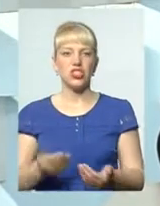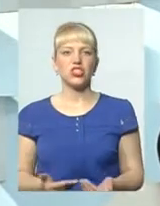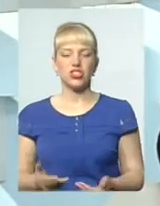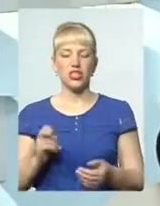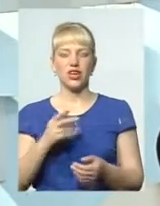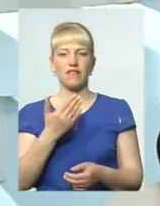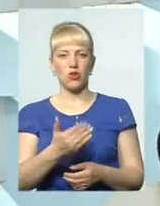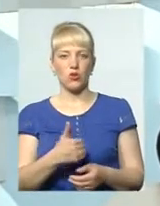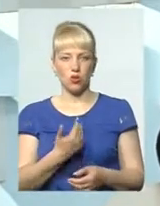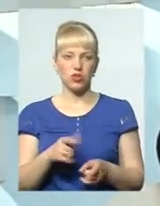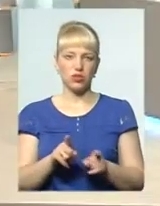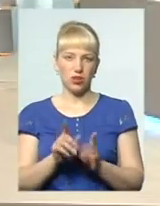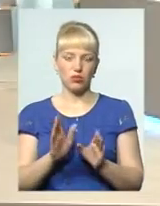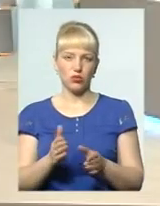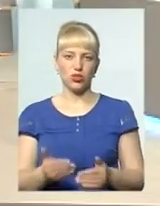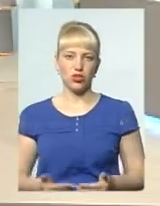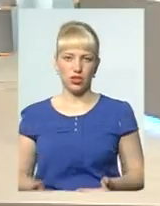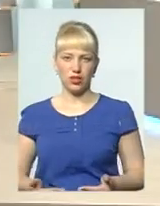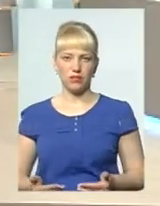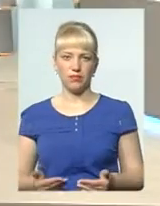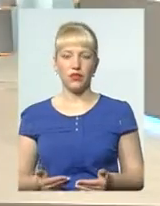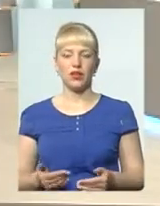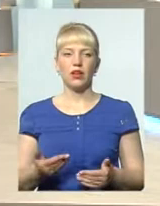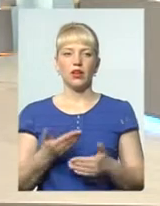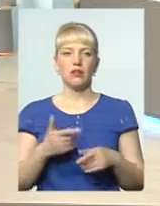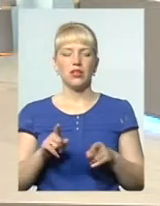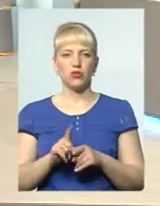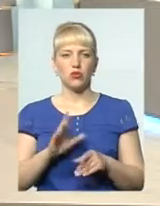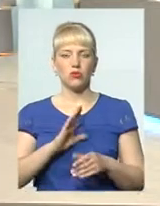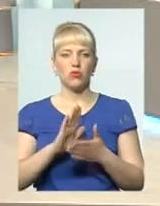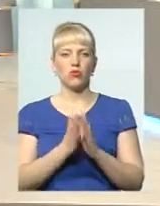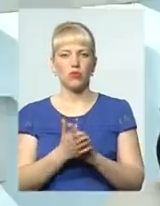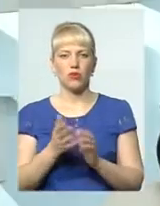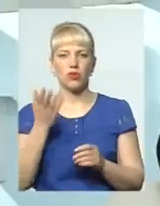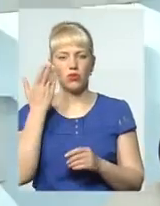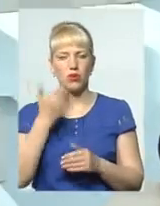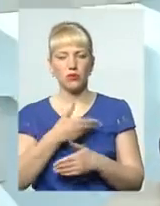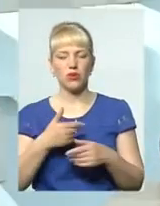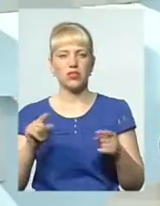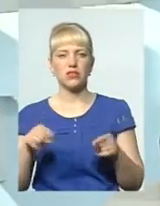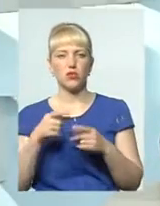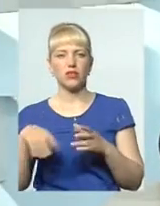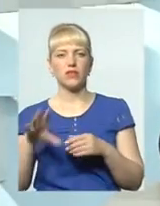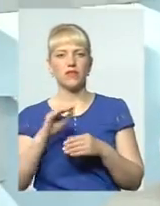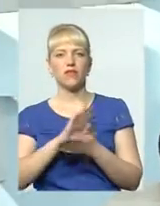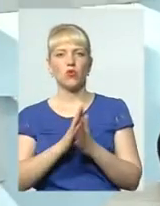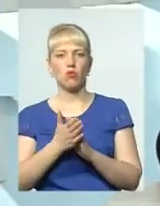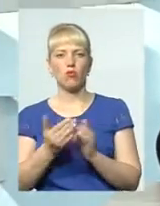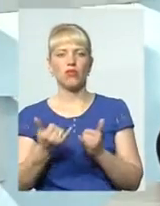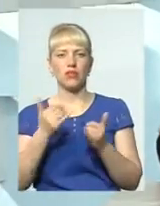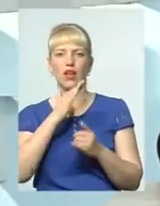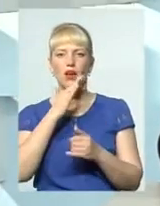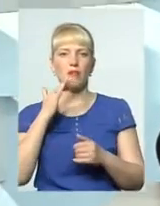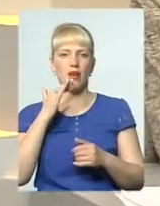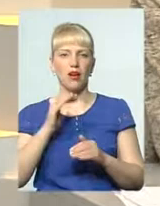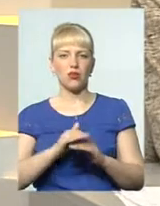як він хоче, він так буде жити. Ми також були в умовах, були моменти, коли ми створювали всі умови для багатодіетних,